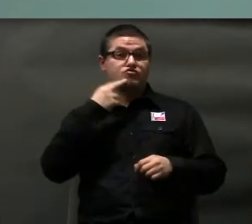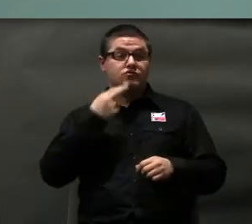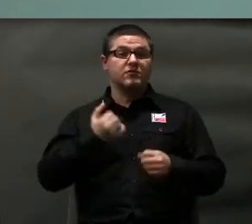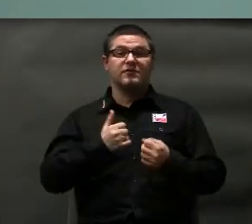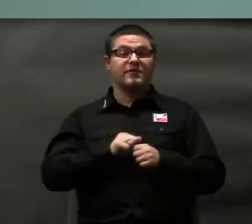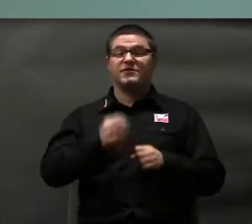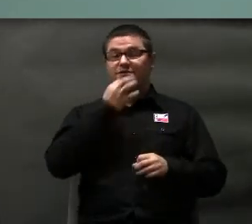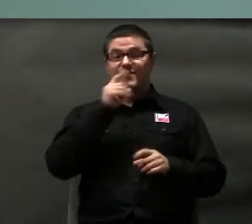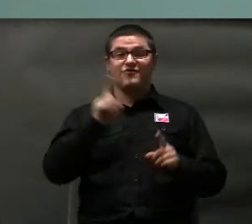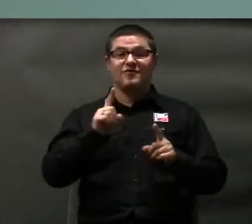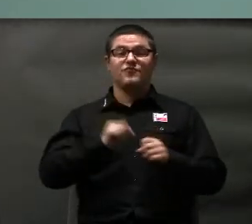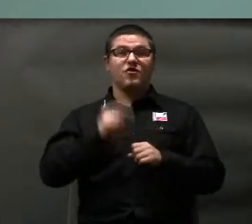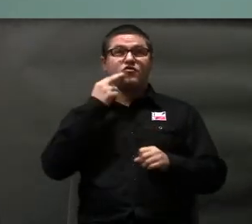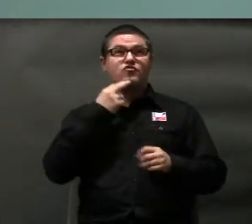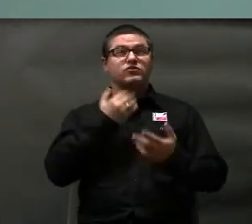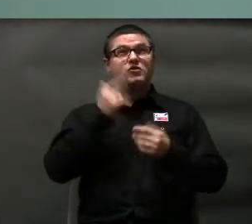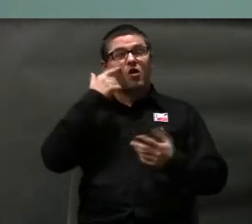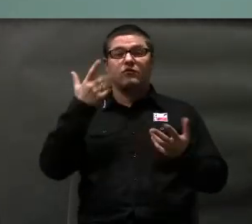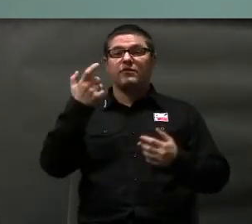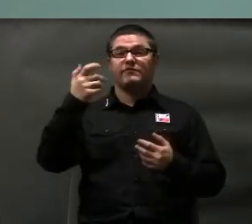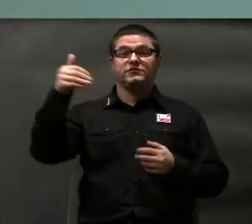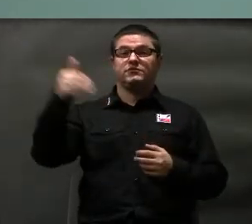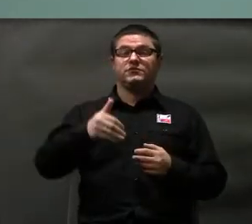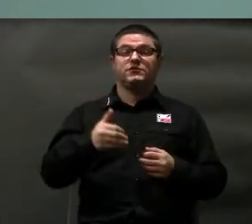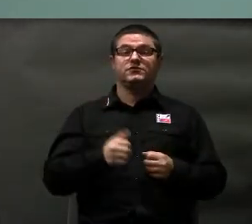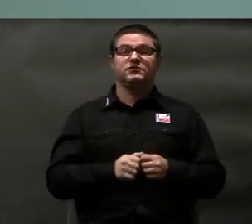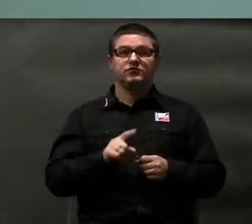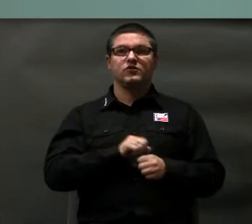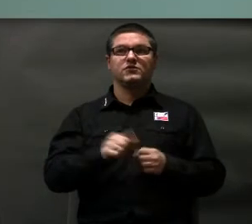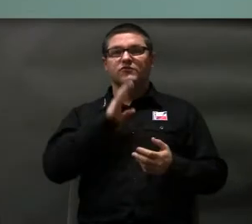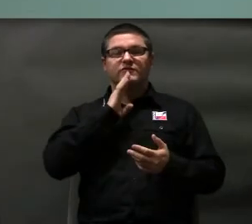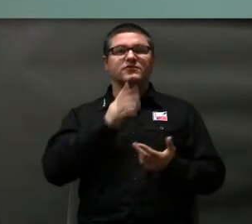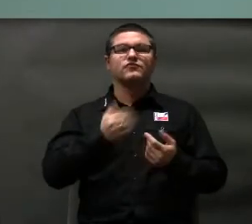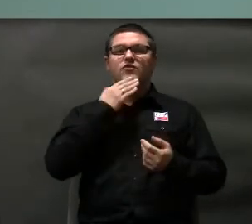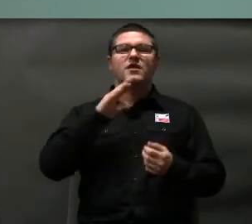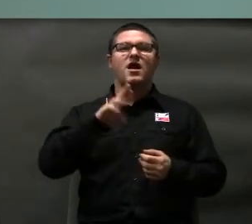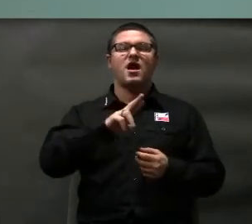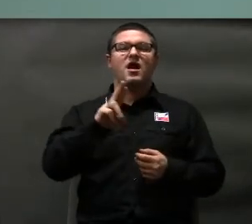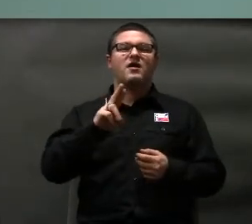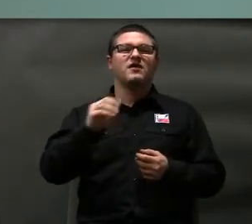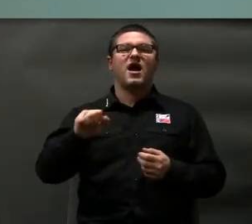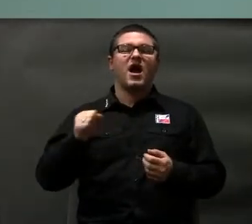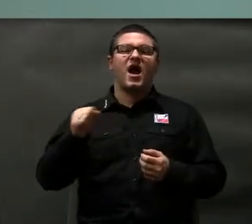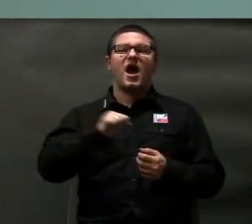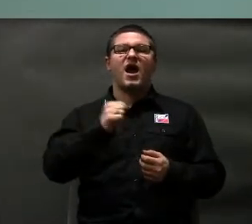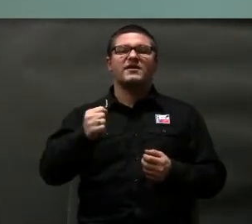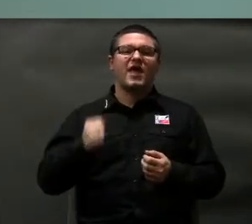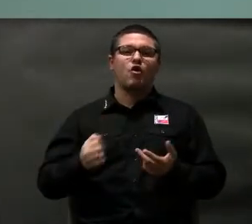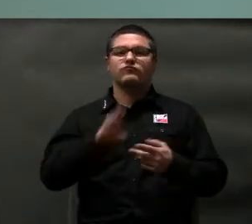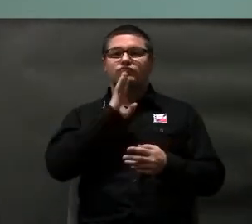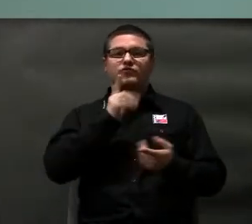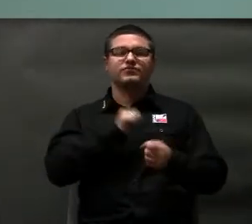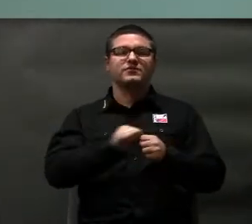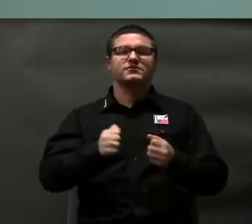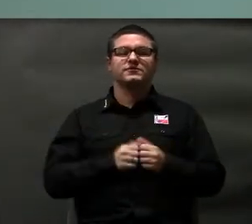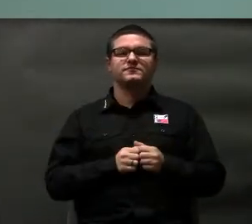jest tak zupełnie mało, bo wszystkich jest jakieś 200 tysięcy. To jest taki Radom, więc całkiem spore miasto. wyobraźmy sobie,